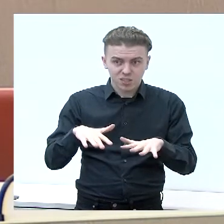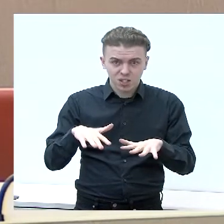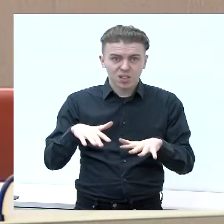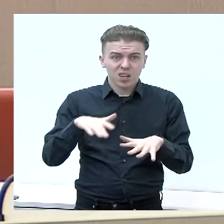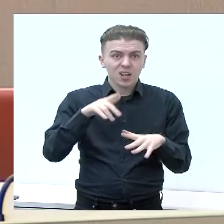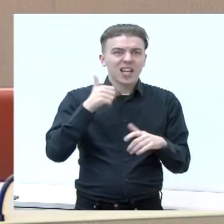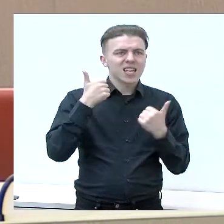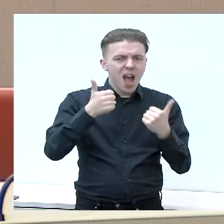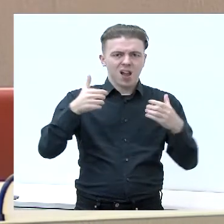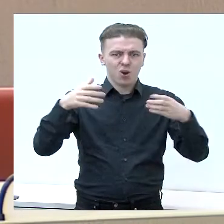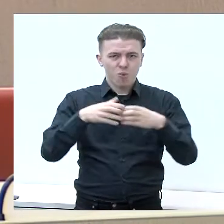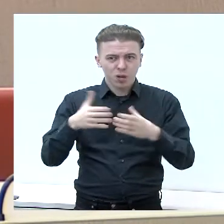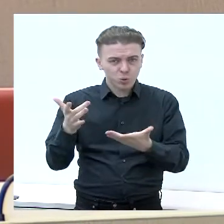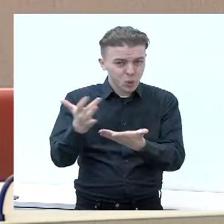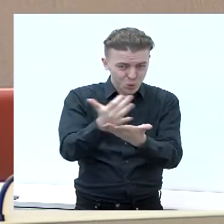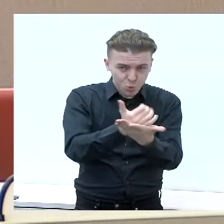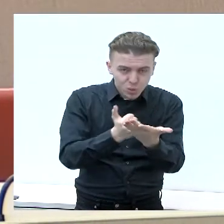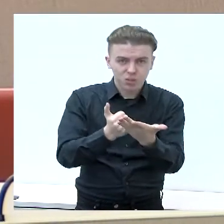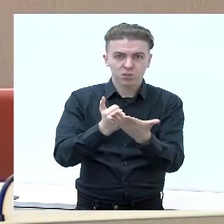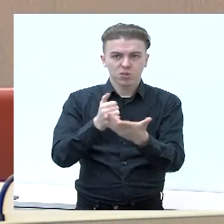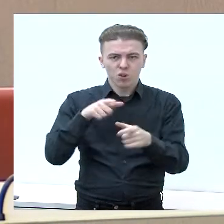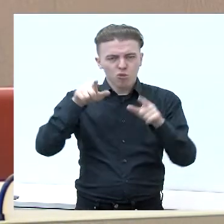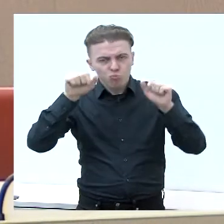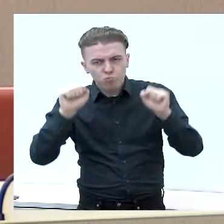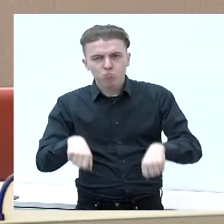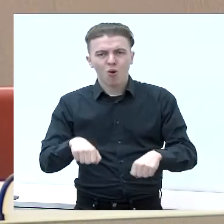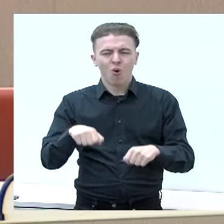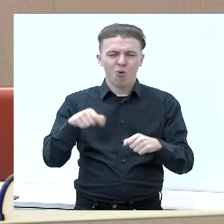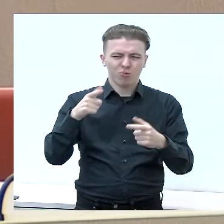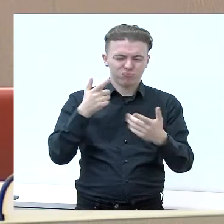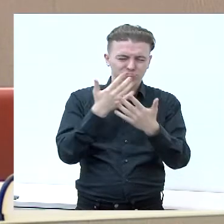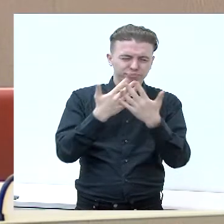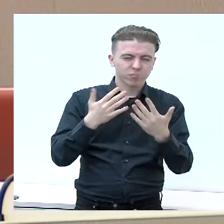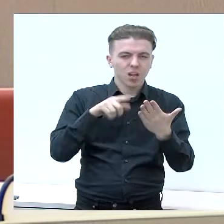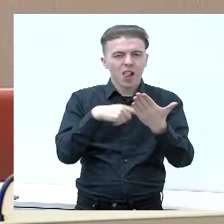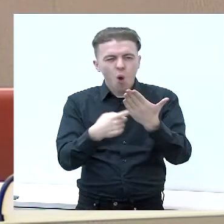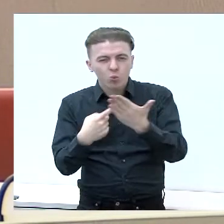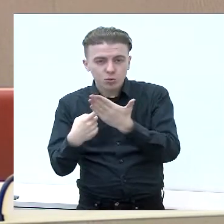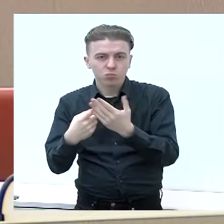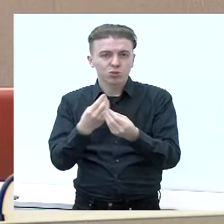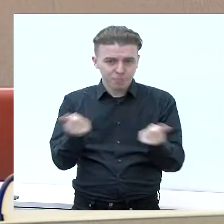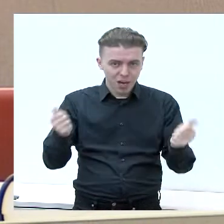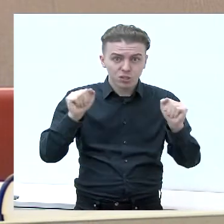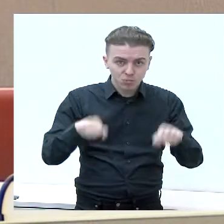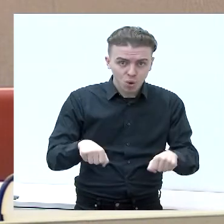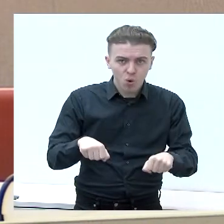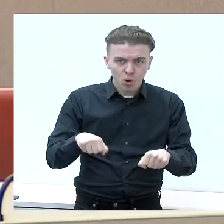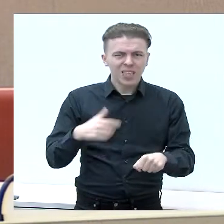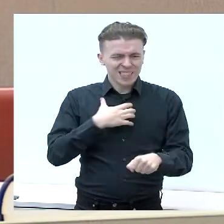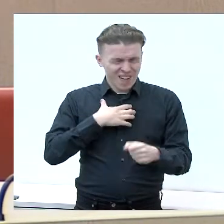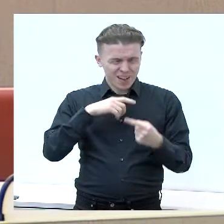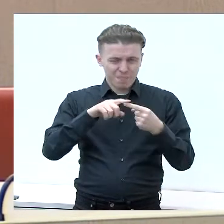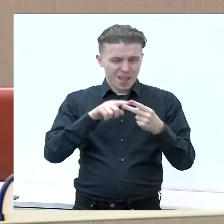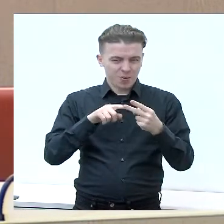grai gerą komandą, kurį įvairi pusiškai galėtų spręsti daugelį klausimų, labai aktuolių ir